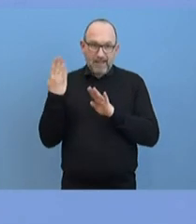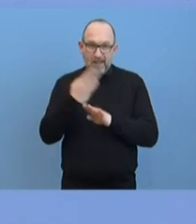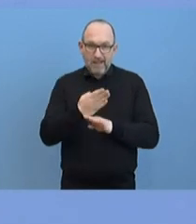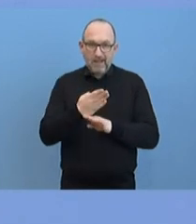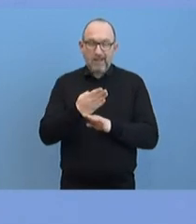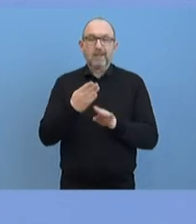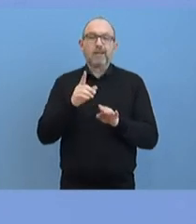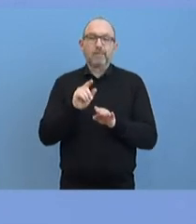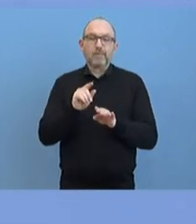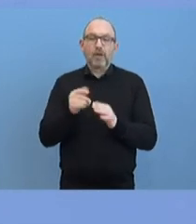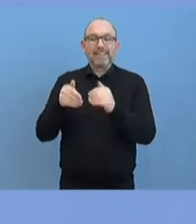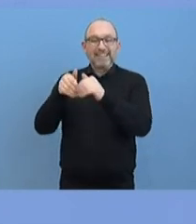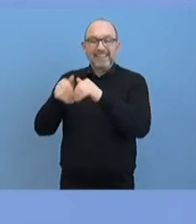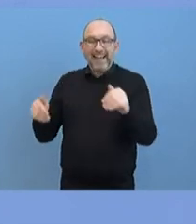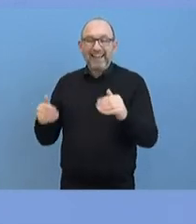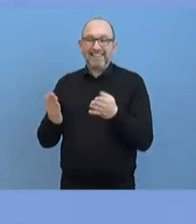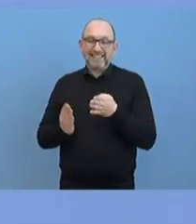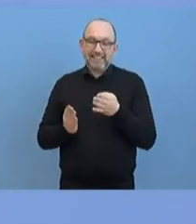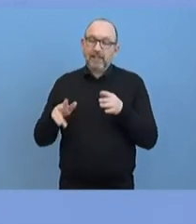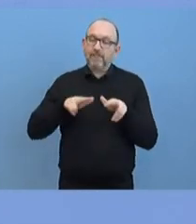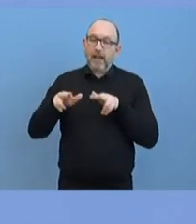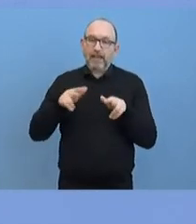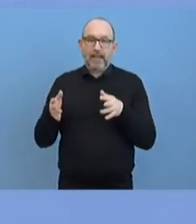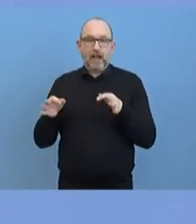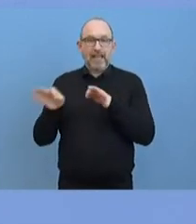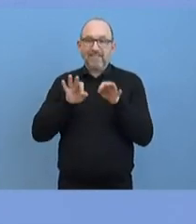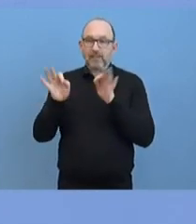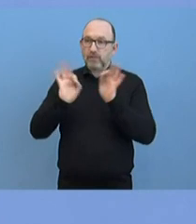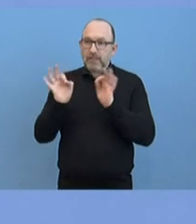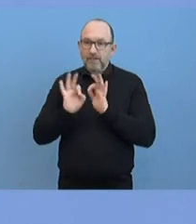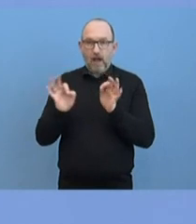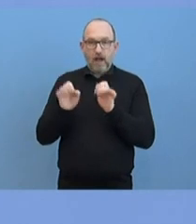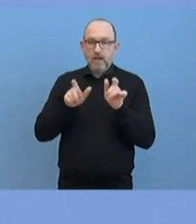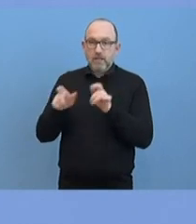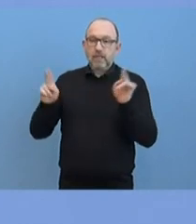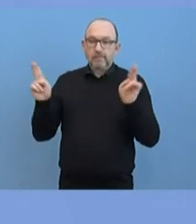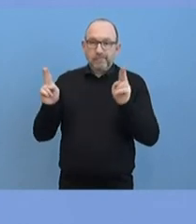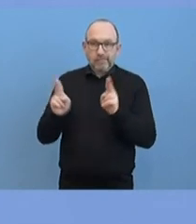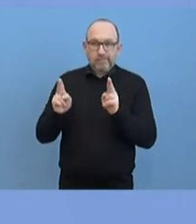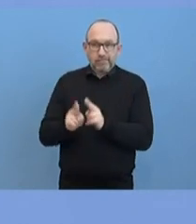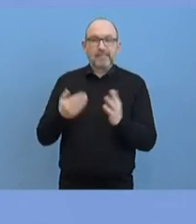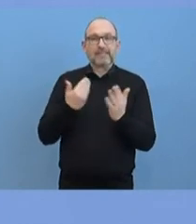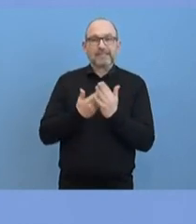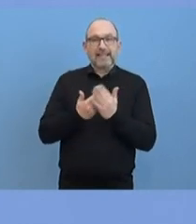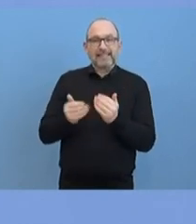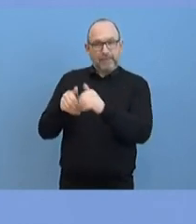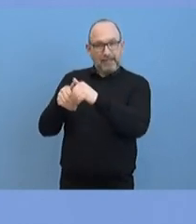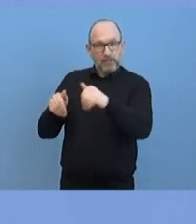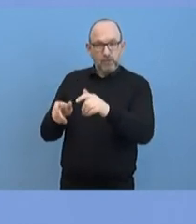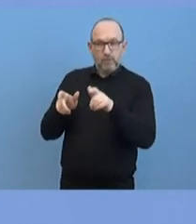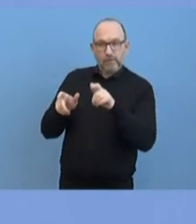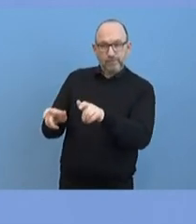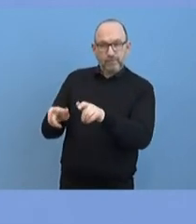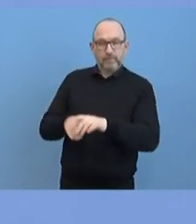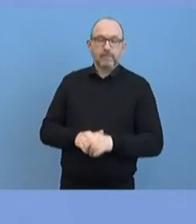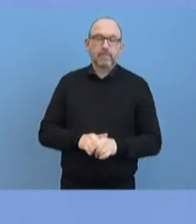insbesondere im grenzüberschreitenden Verkehr, die Infektionsgefahren so weit wie möglich zu minimieren, zu reduzieren.